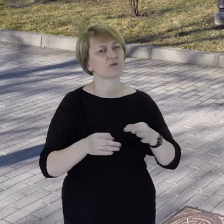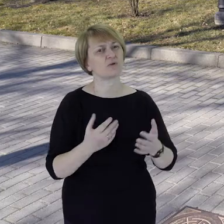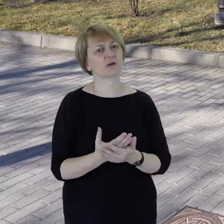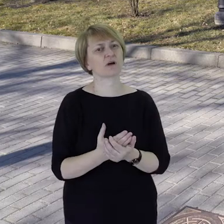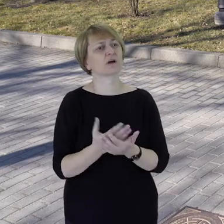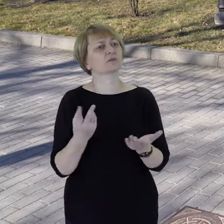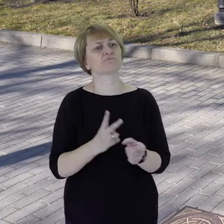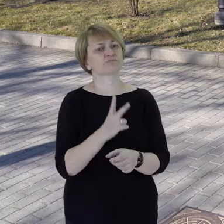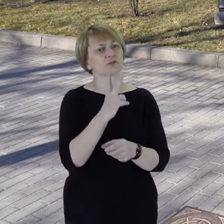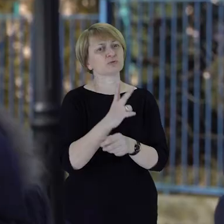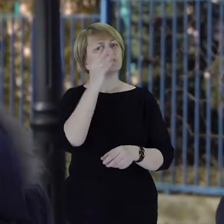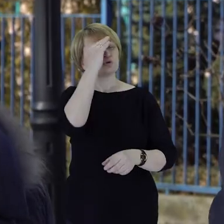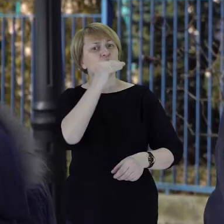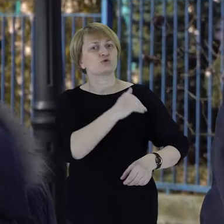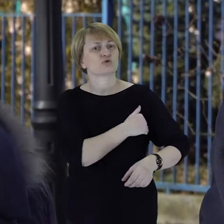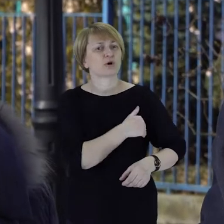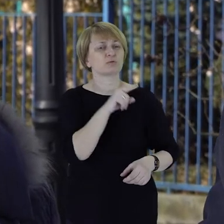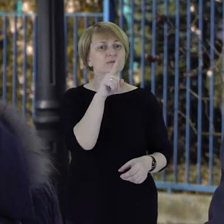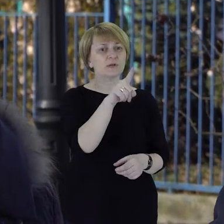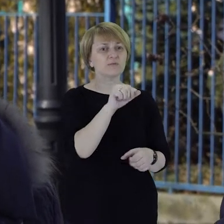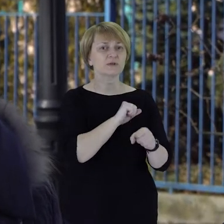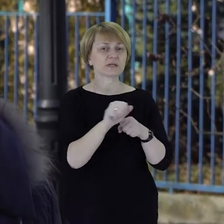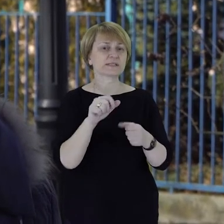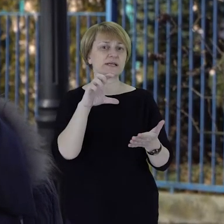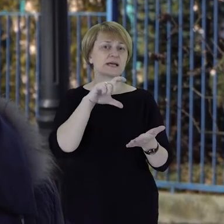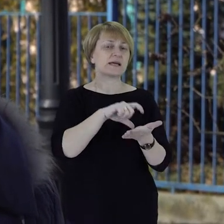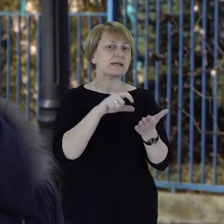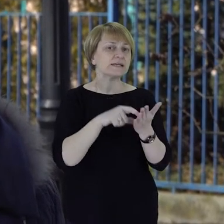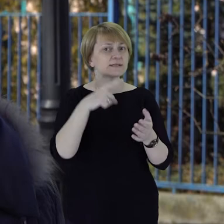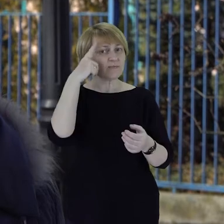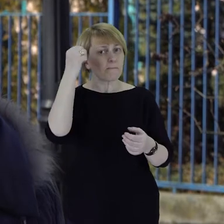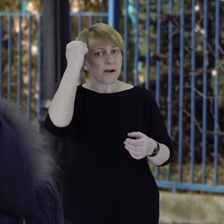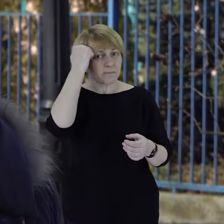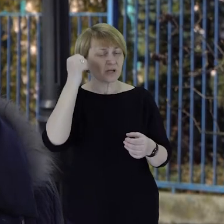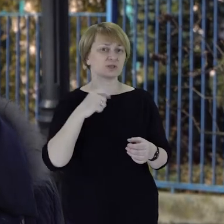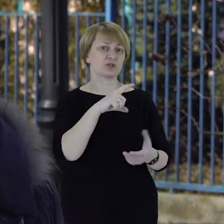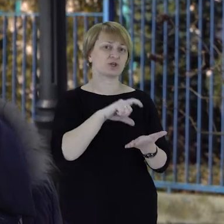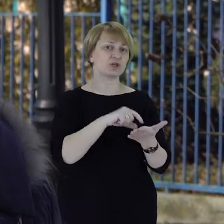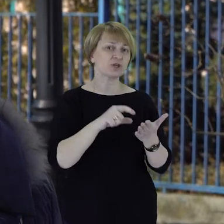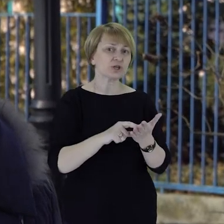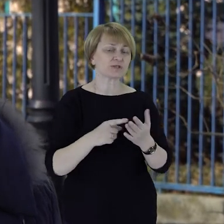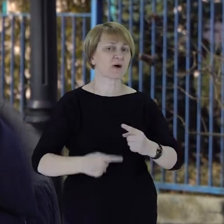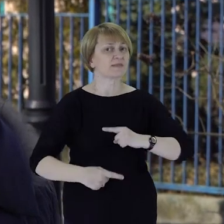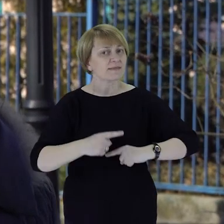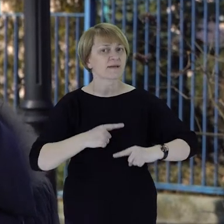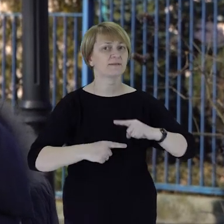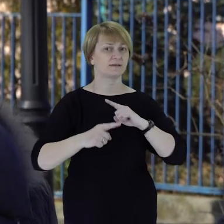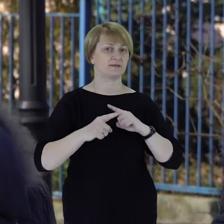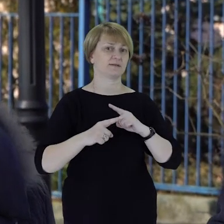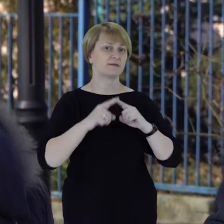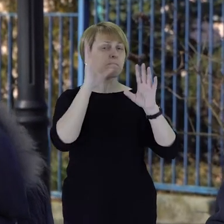właśnie w szkole. Tam, gdzie znajduje się ta izba pamięci, izba tradycji, także między innymi